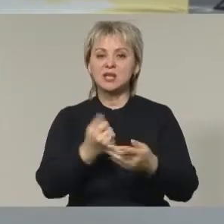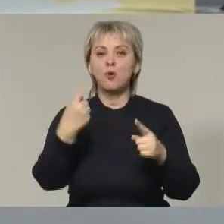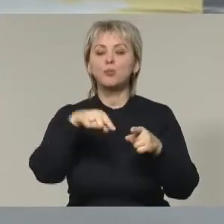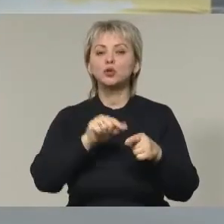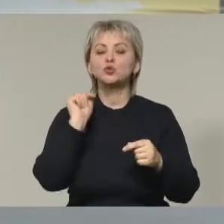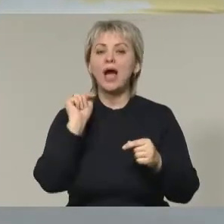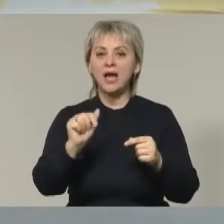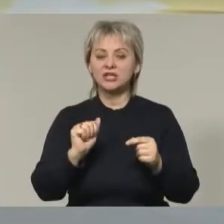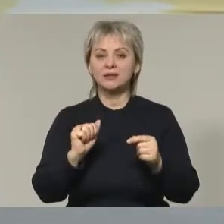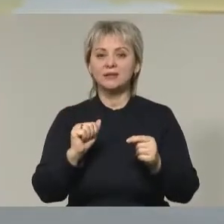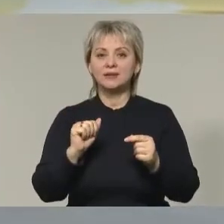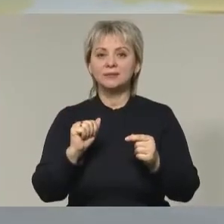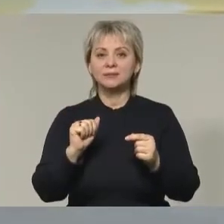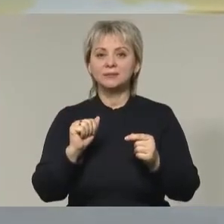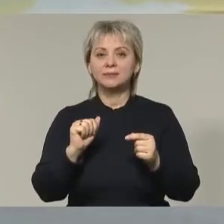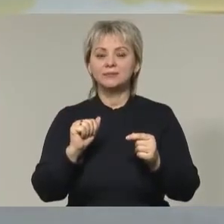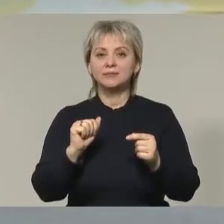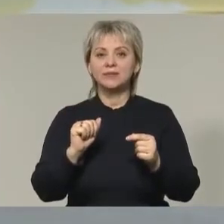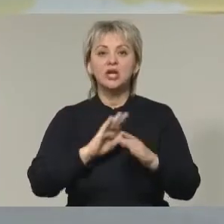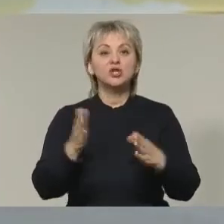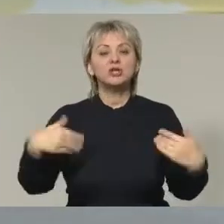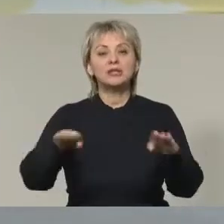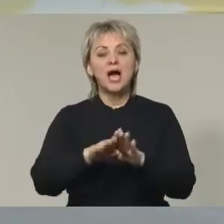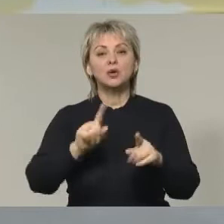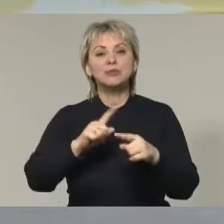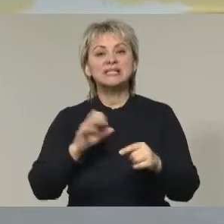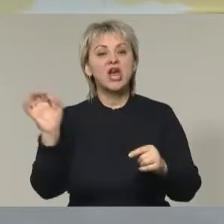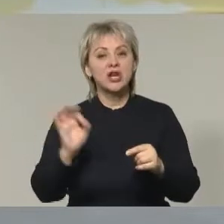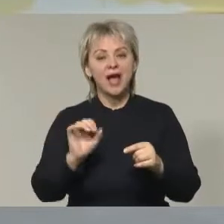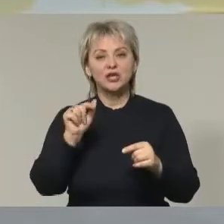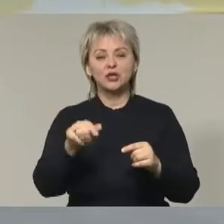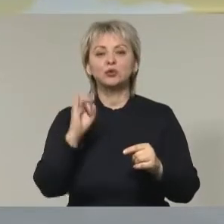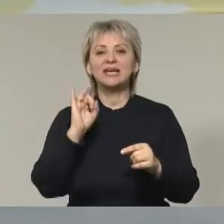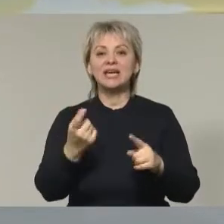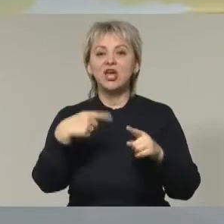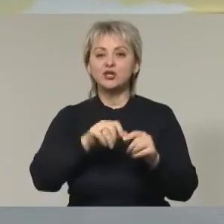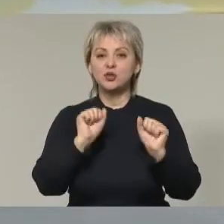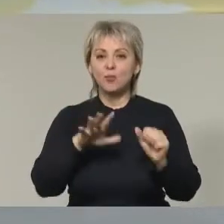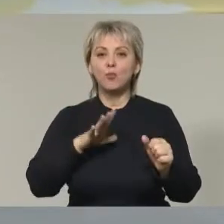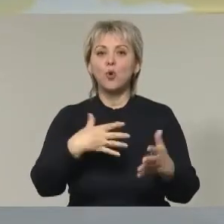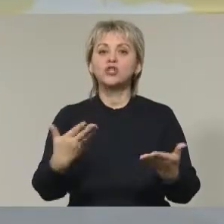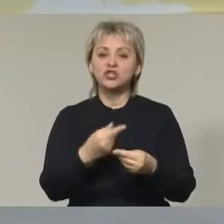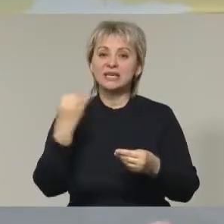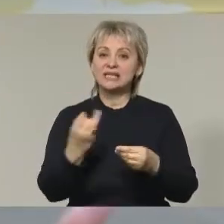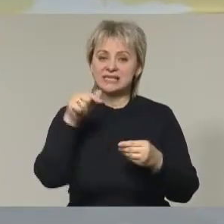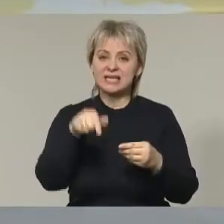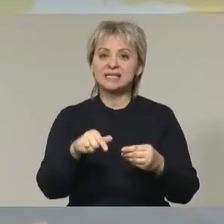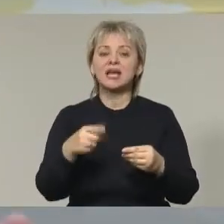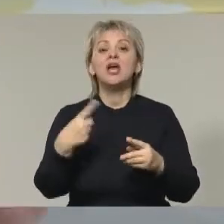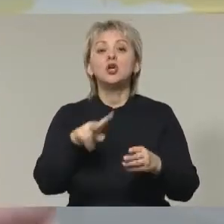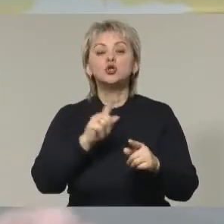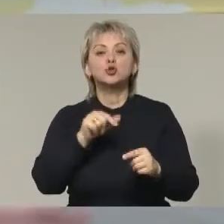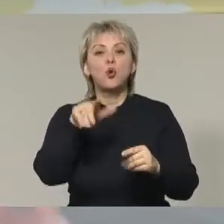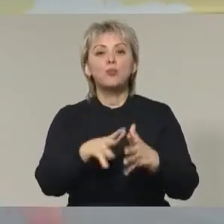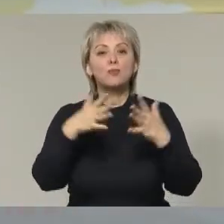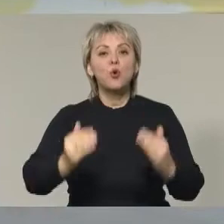что они не так быстро, наверное, реагируют. И этим они больше подкупают и заставляют, чтобы